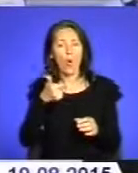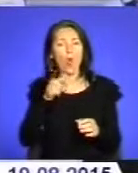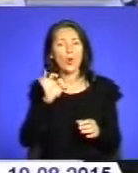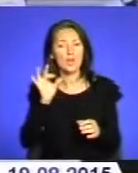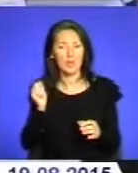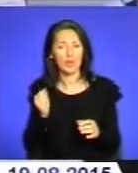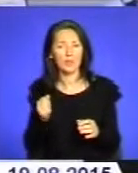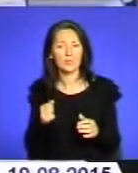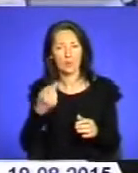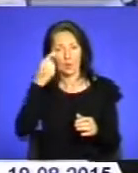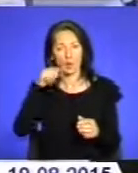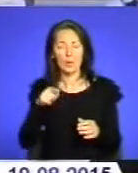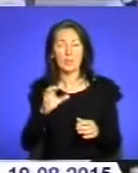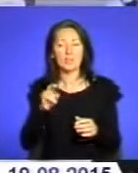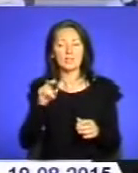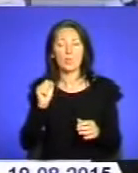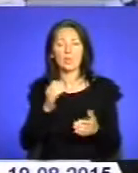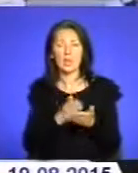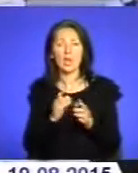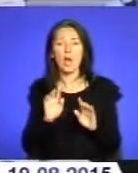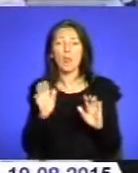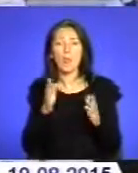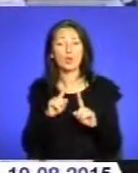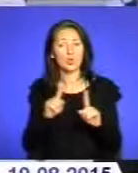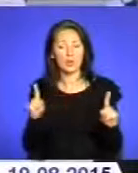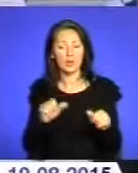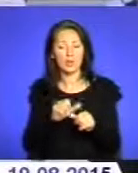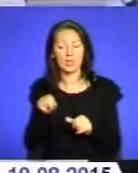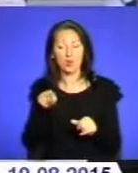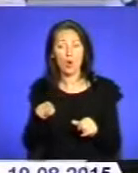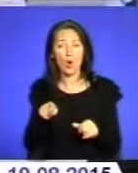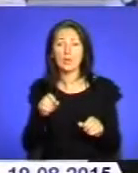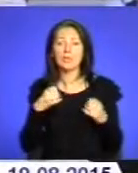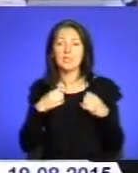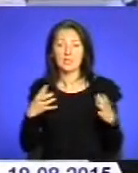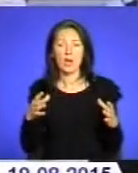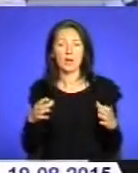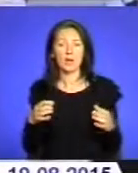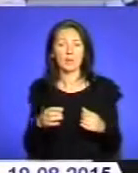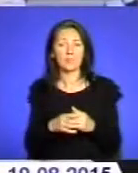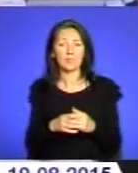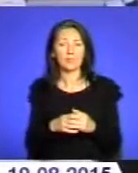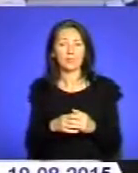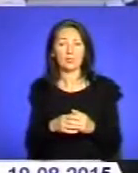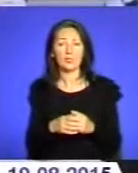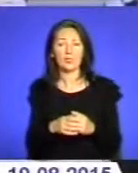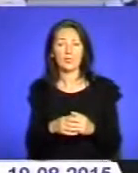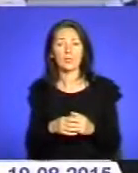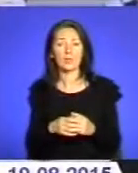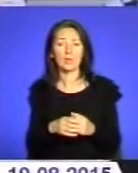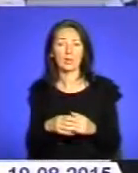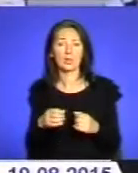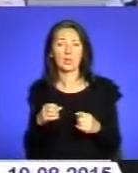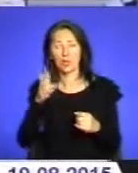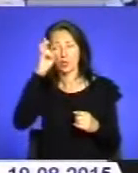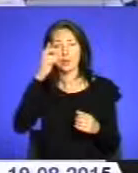є ментом також особливим, крім того, самого свята, торжества такого сподню. Є